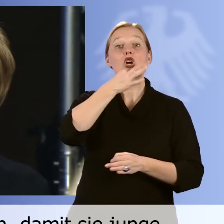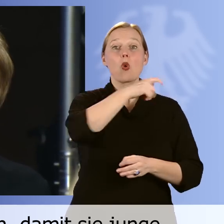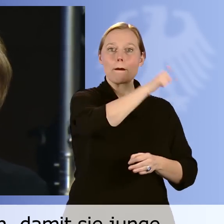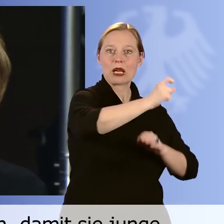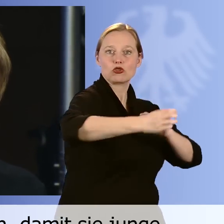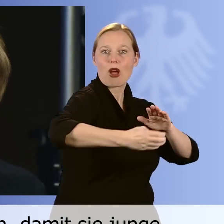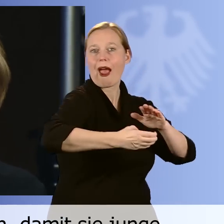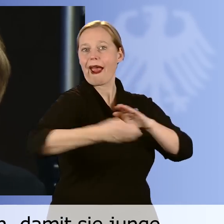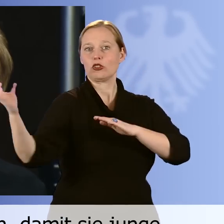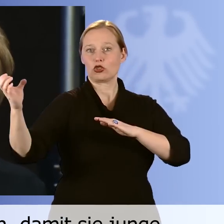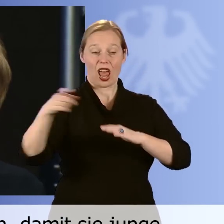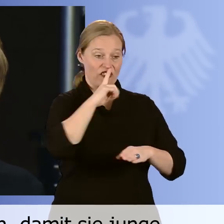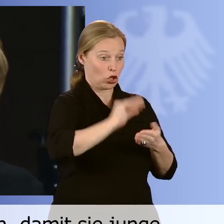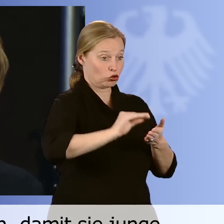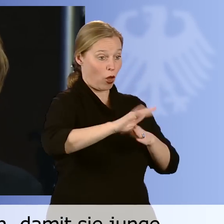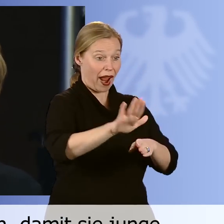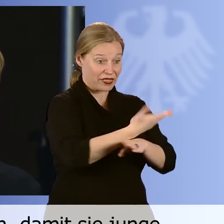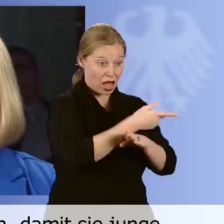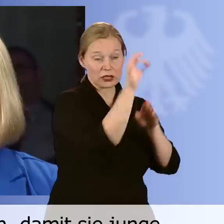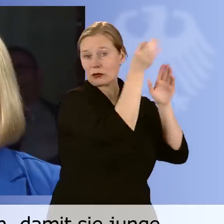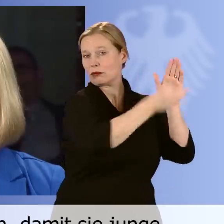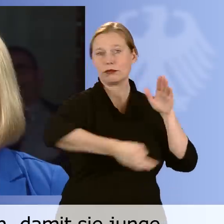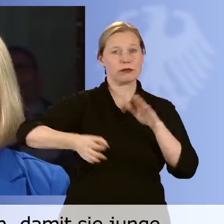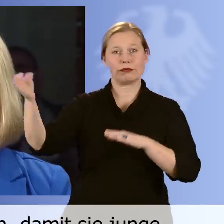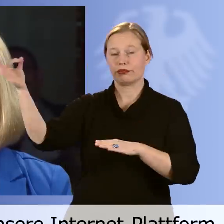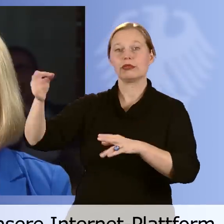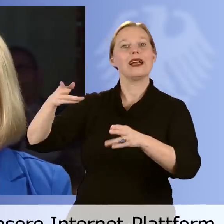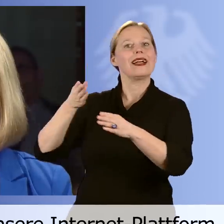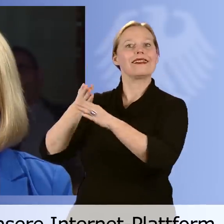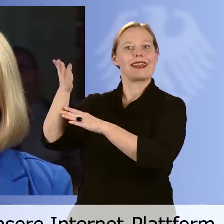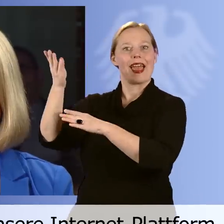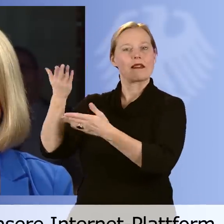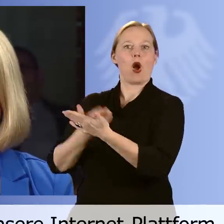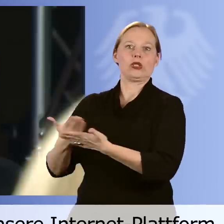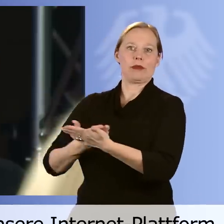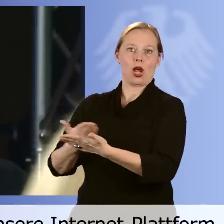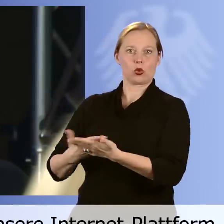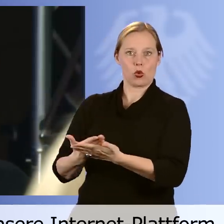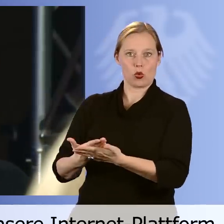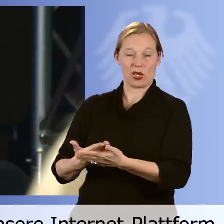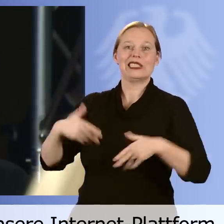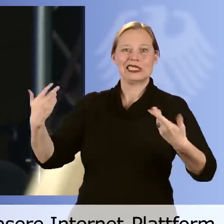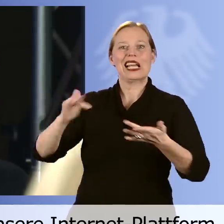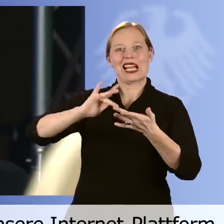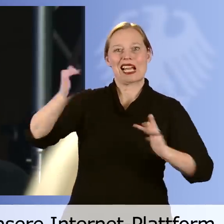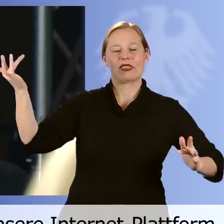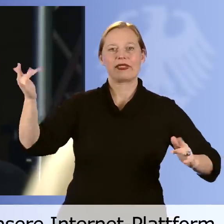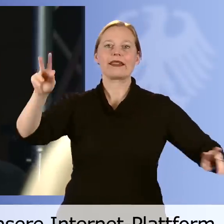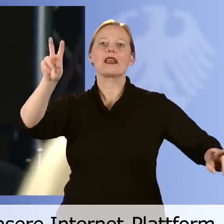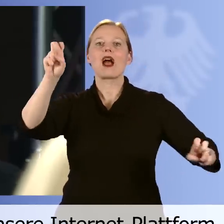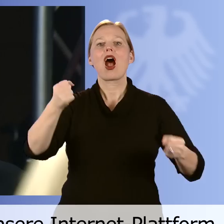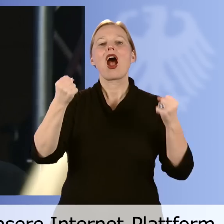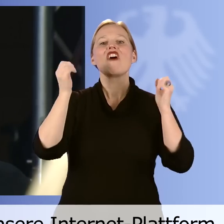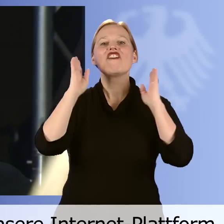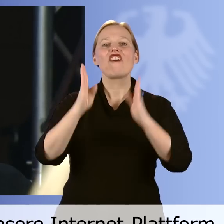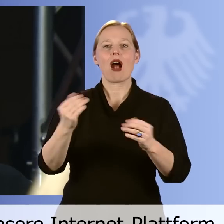Menschen aus der Schule direkt in die Berufsausbildung bringt. Das kommt mit auf die Plattform Fachkräftesicherung,